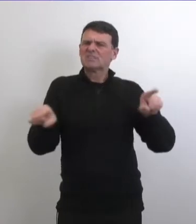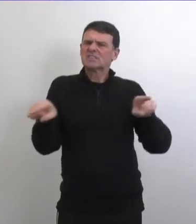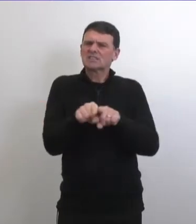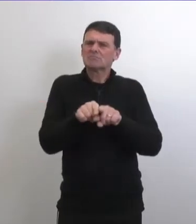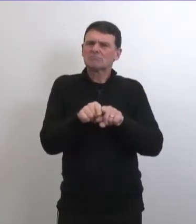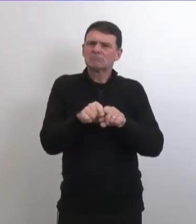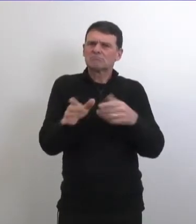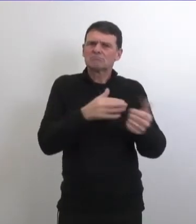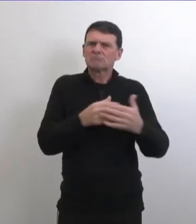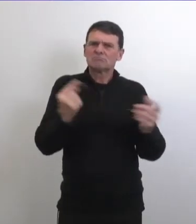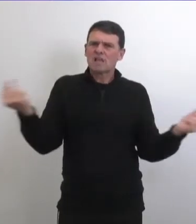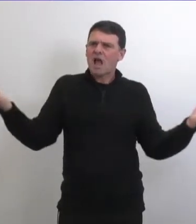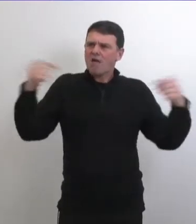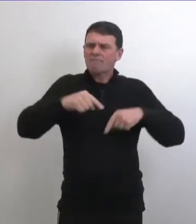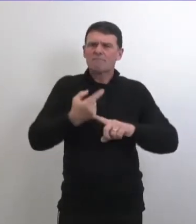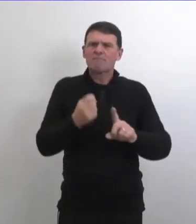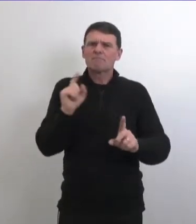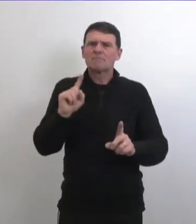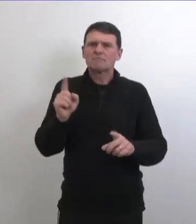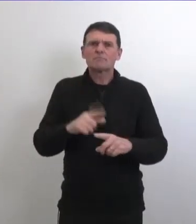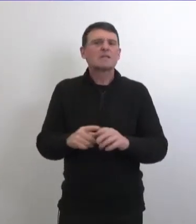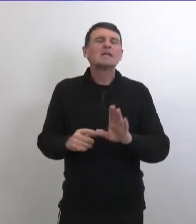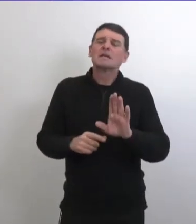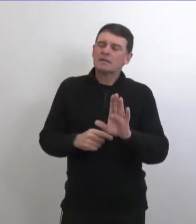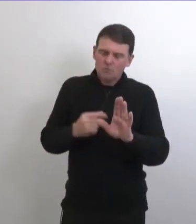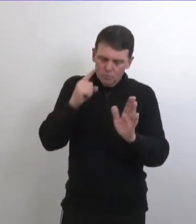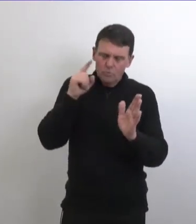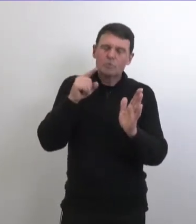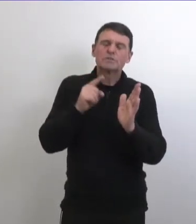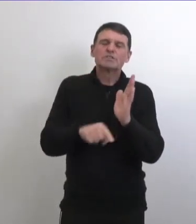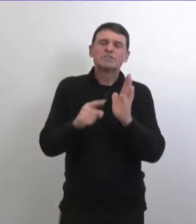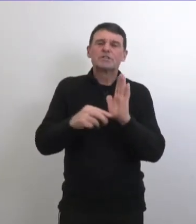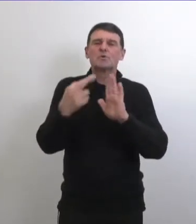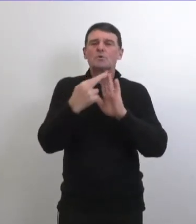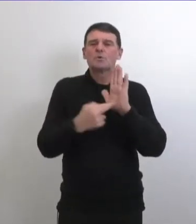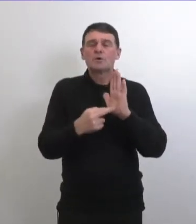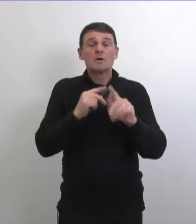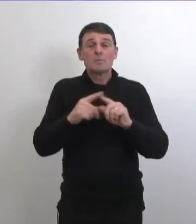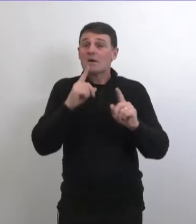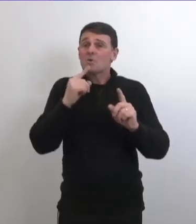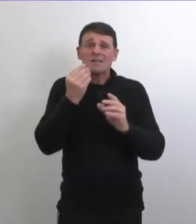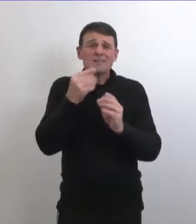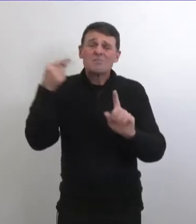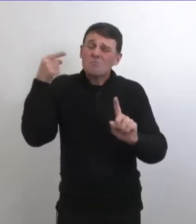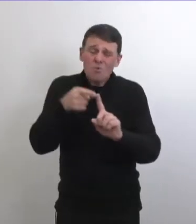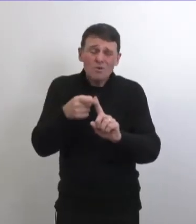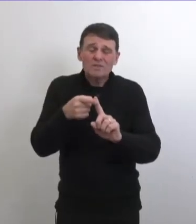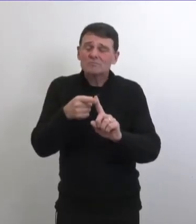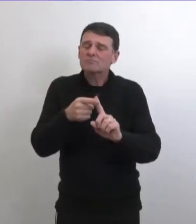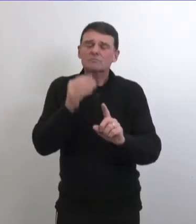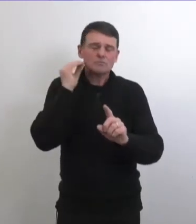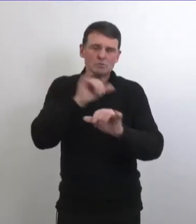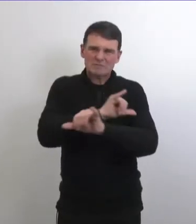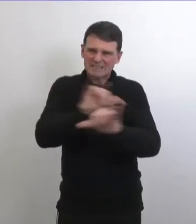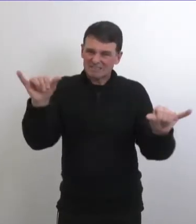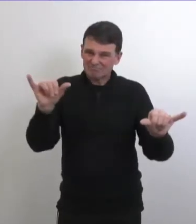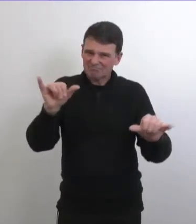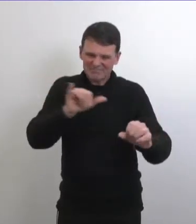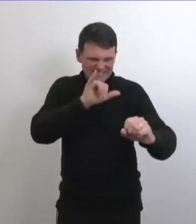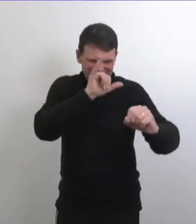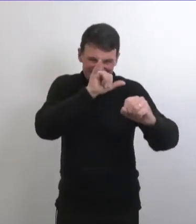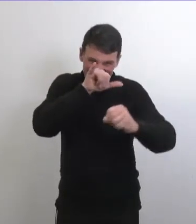oui on examine toujours les ordres de santé publique qui sont liés au voyage et on les réexamine constamment mais le message est toujours le même s'il vous plaît restez chez vous